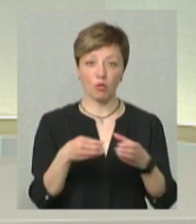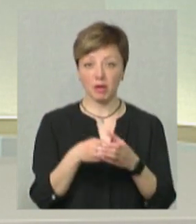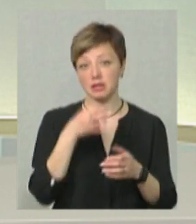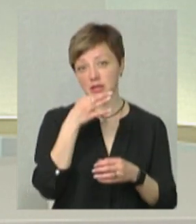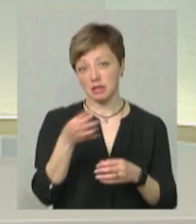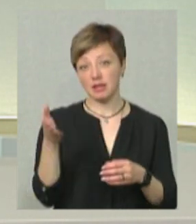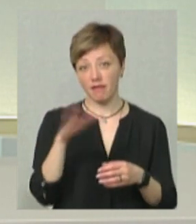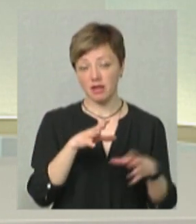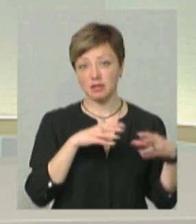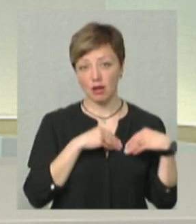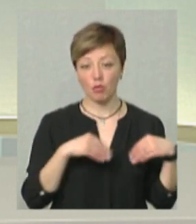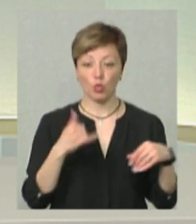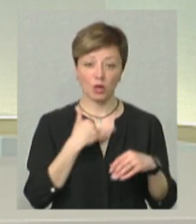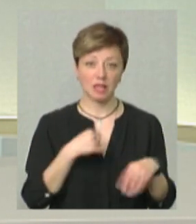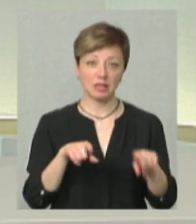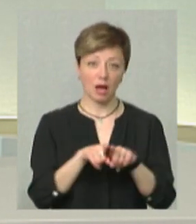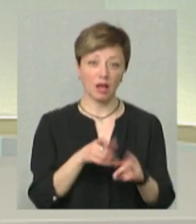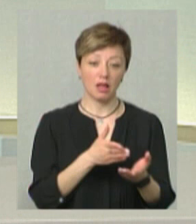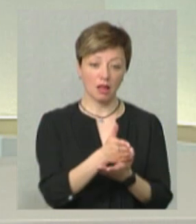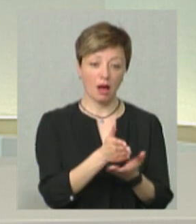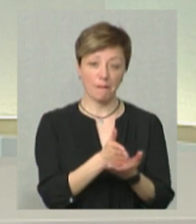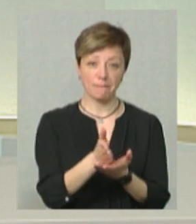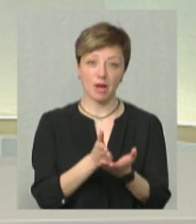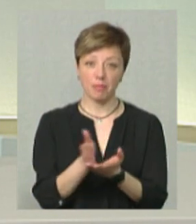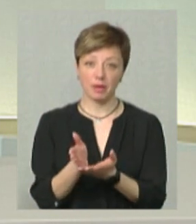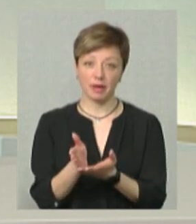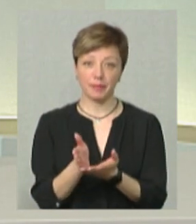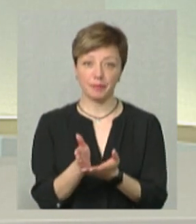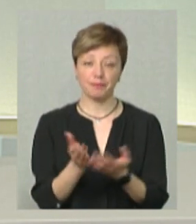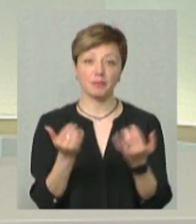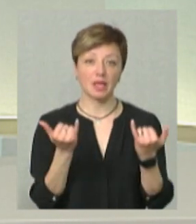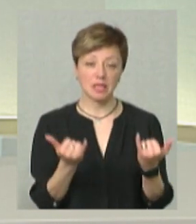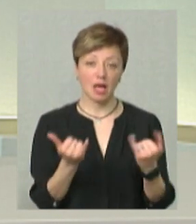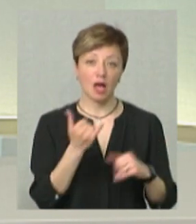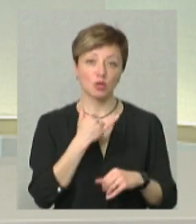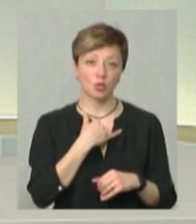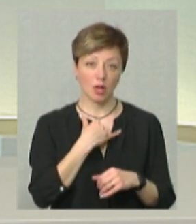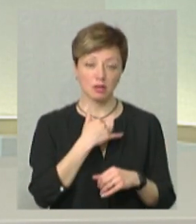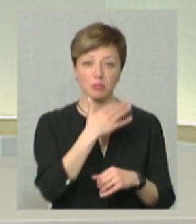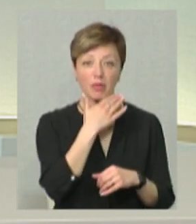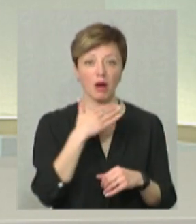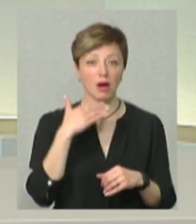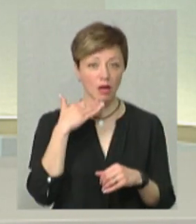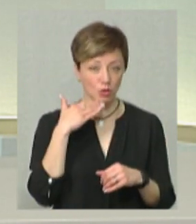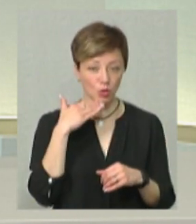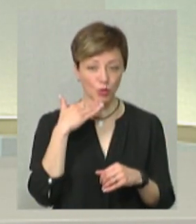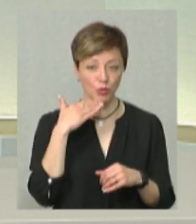сказати, давай з нами, у нас такі напрямки. Тобто зараз у нас багато